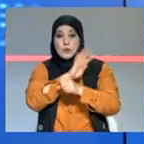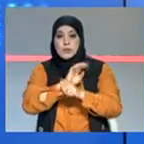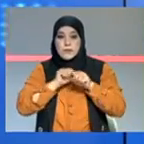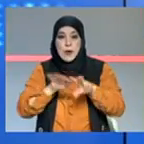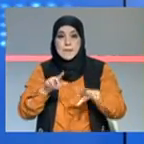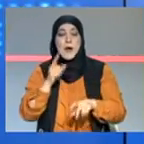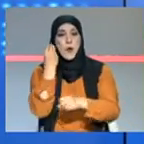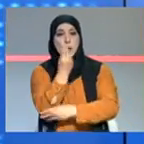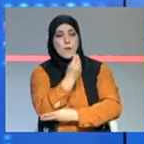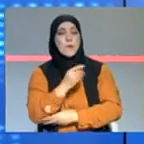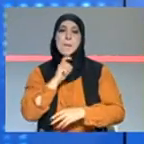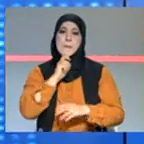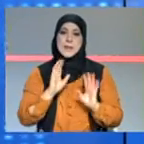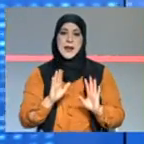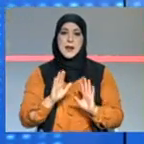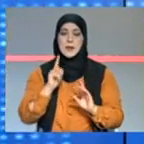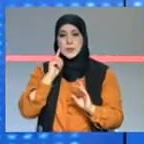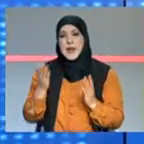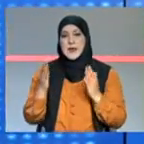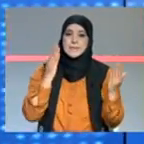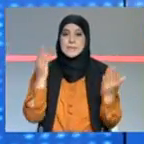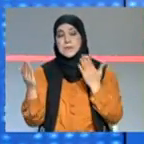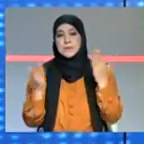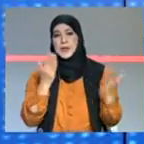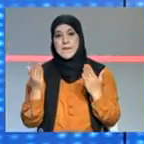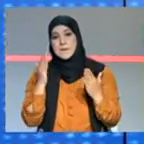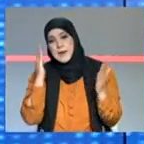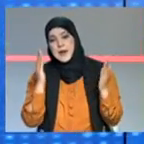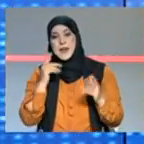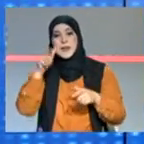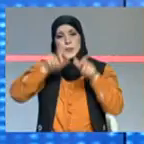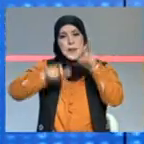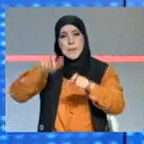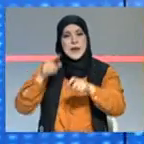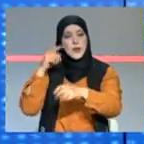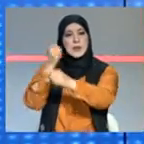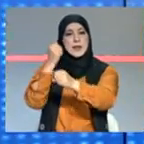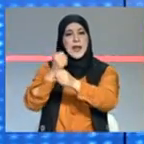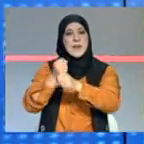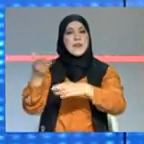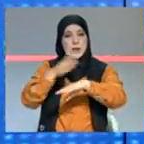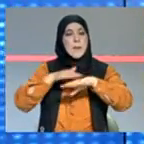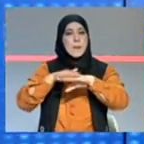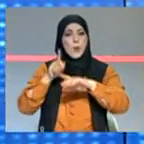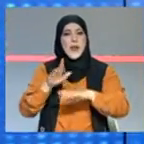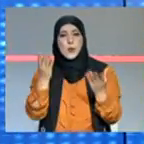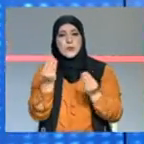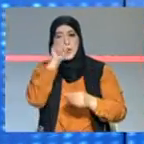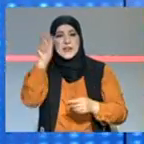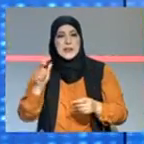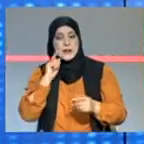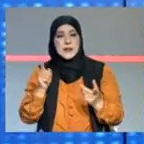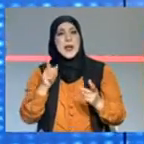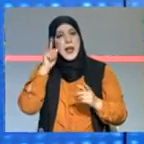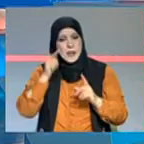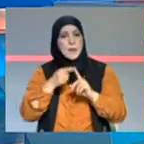هي معناها فرضيات اللي حسبت ببعض معناها الناس اللي يعملوا في الميدان هذي خاصة في بريطانيا ويجبنا نثبته